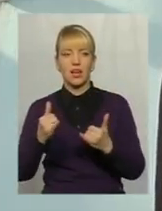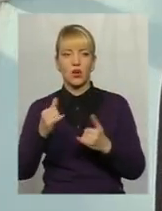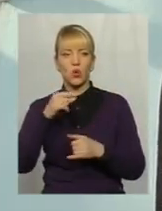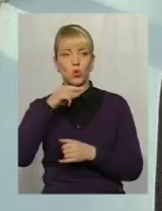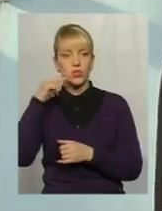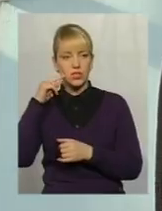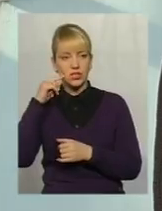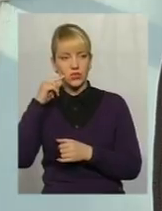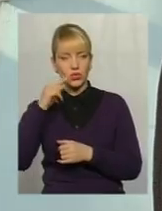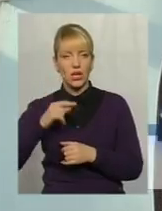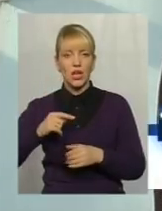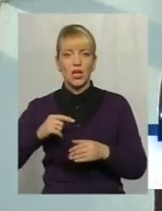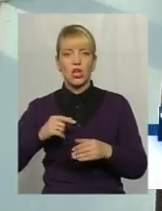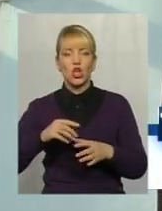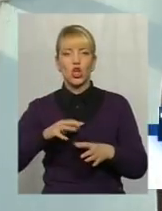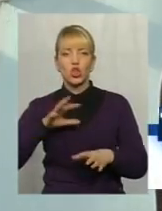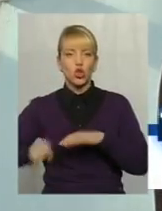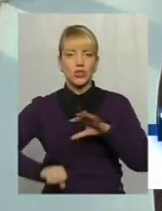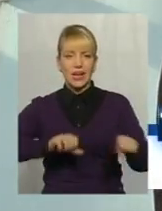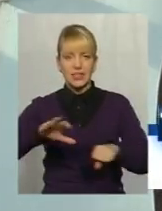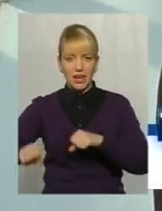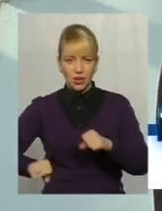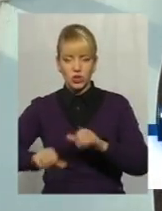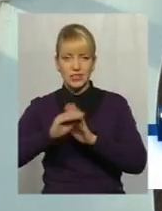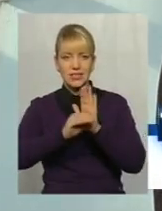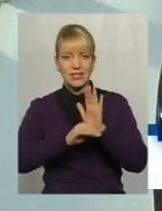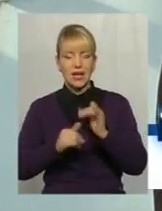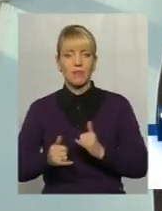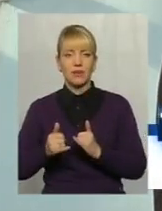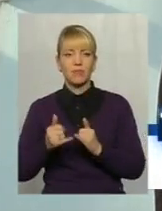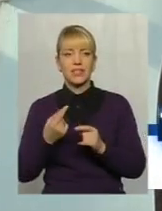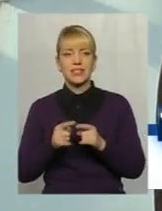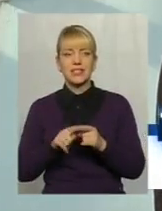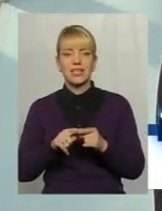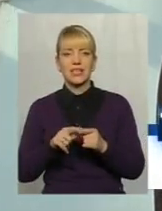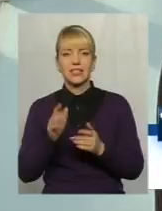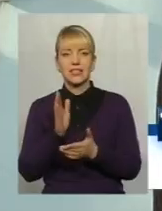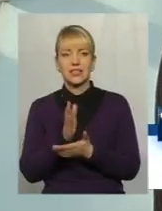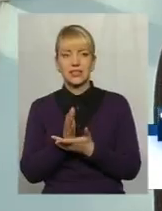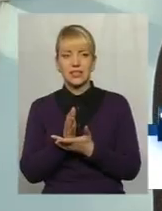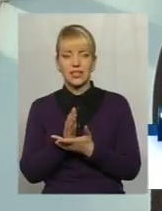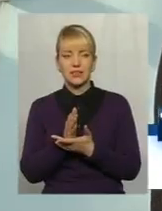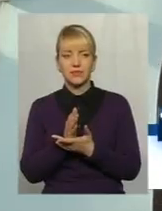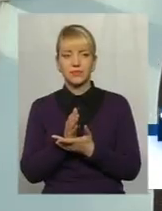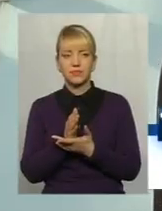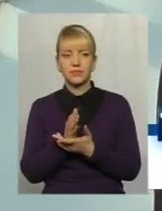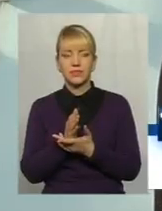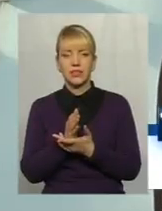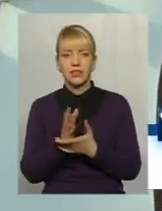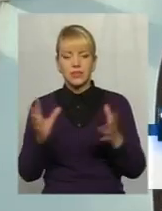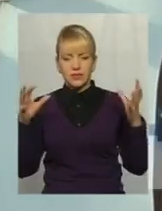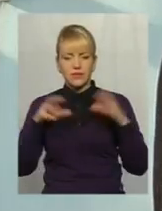російської талітарної системи, імперії, це є квінтенсенція всієї системи, всіх свят.